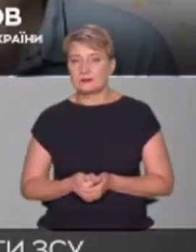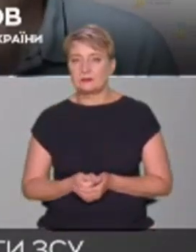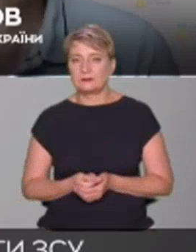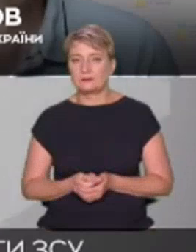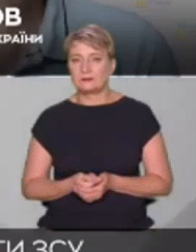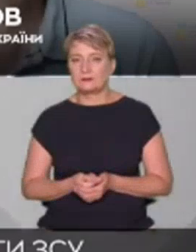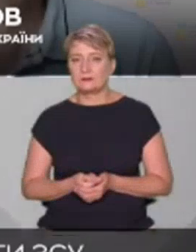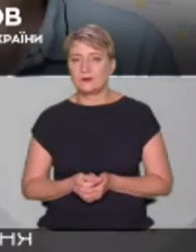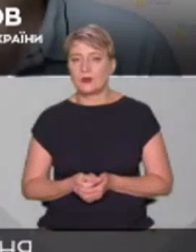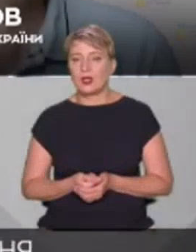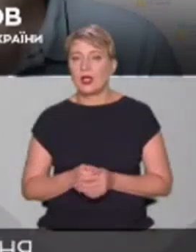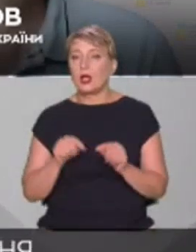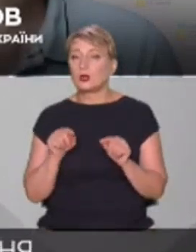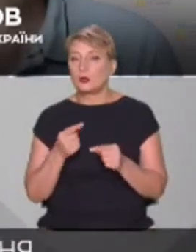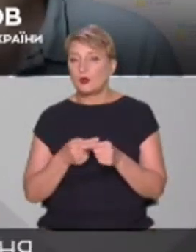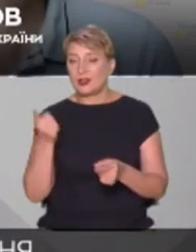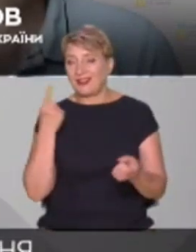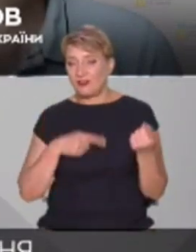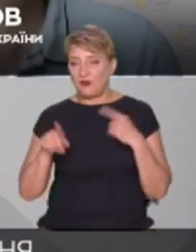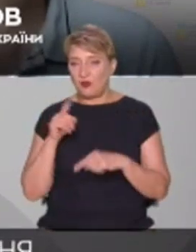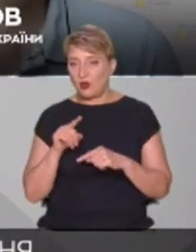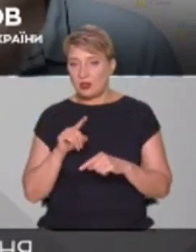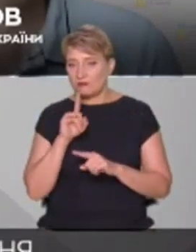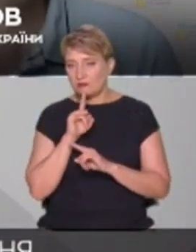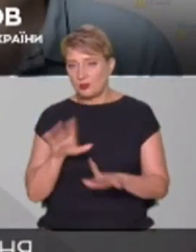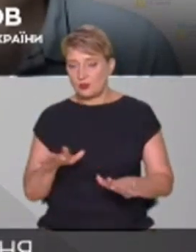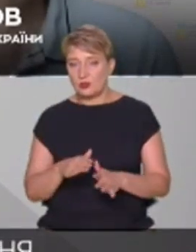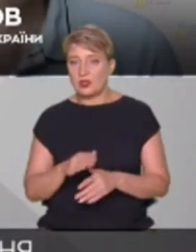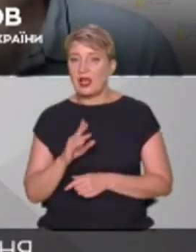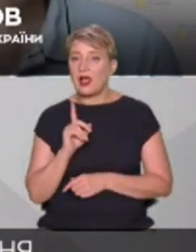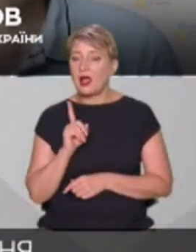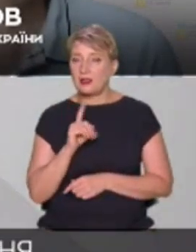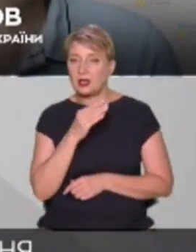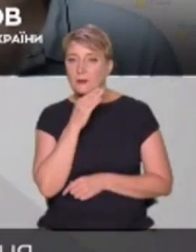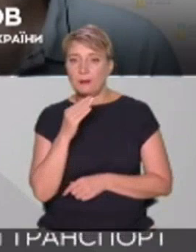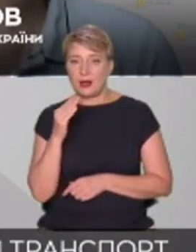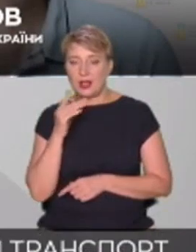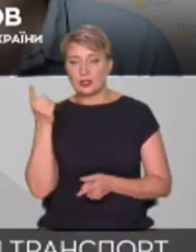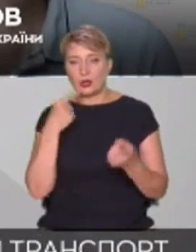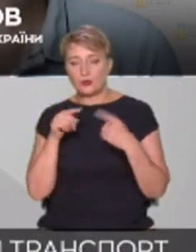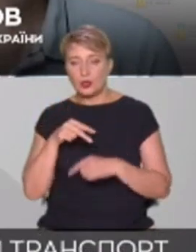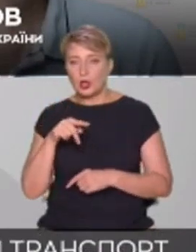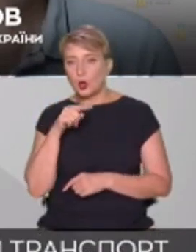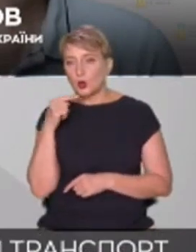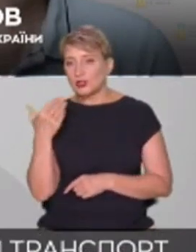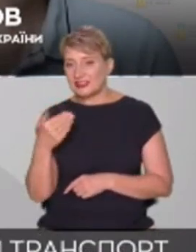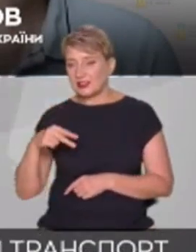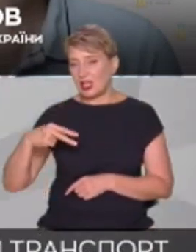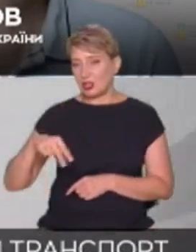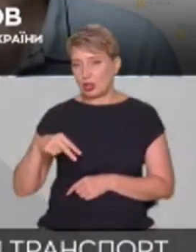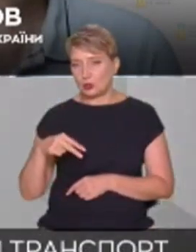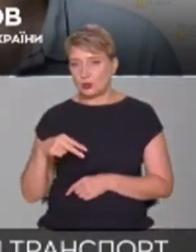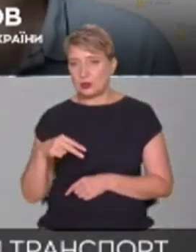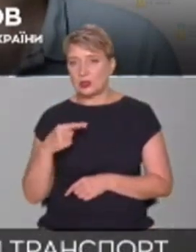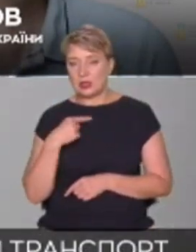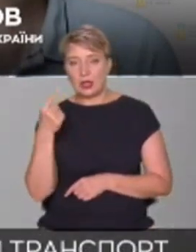травматичним. Тому ці твори, мабуть, не повернуться, але багато творів російської літератури, я думаю,